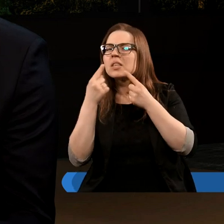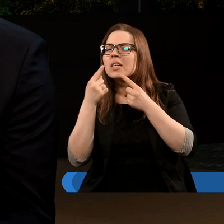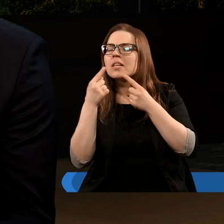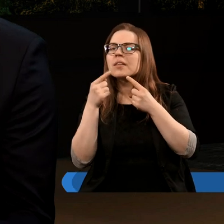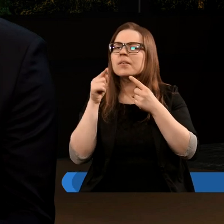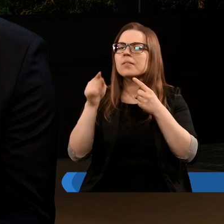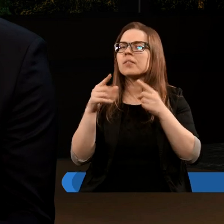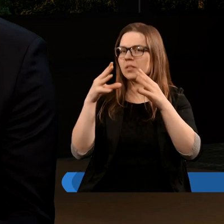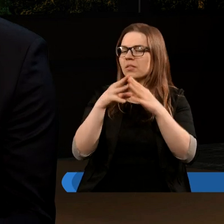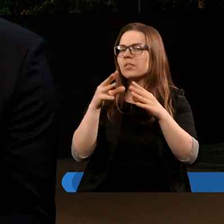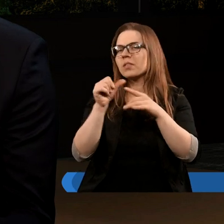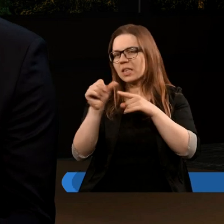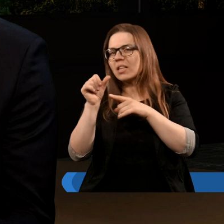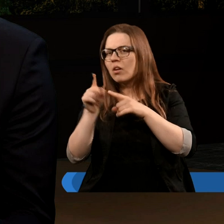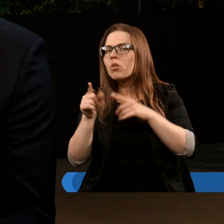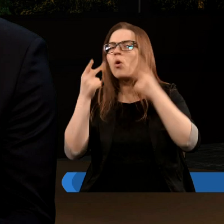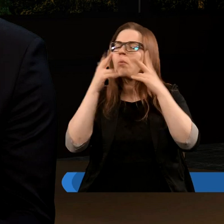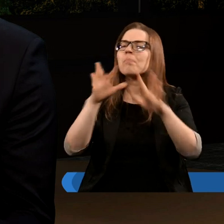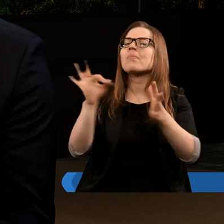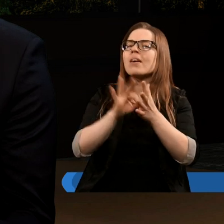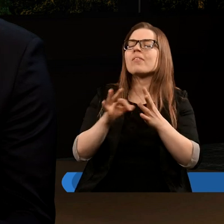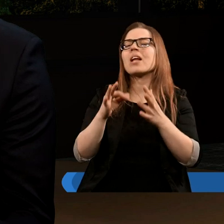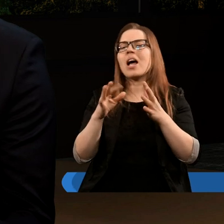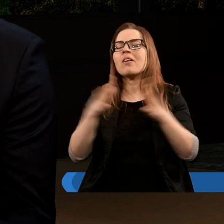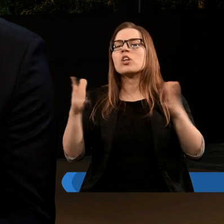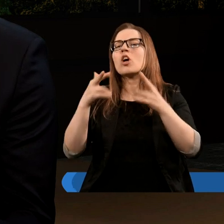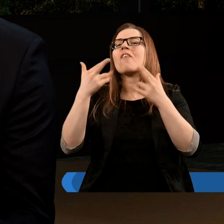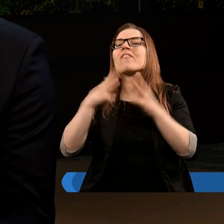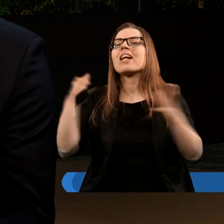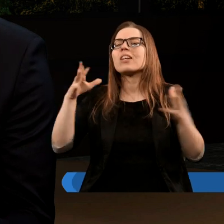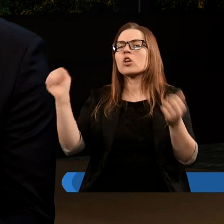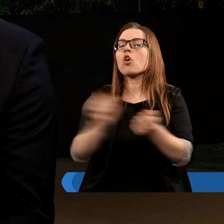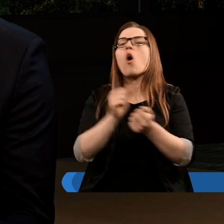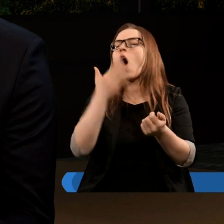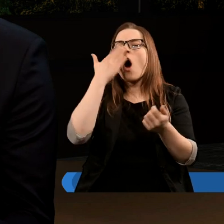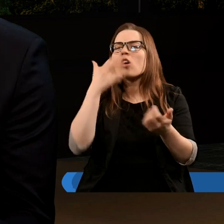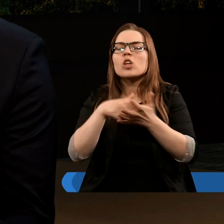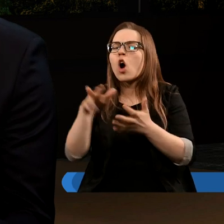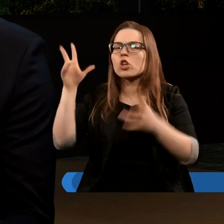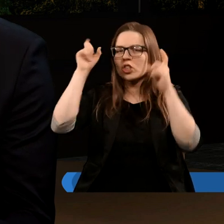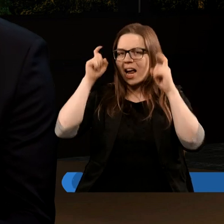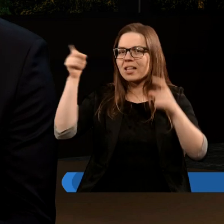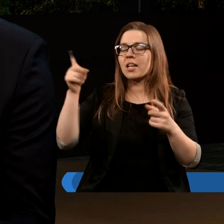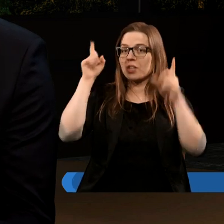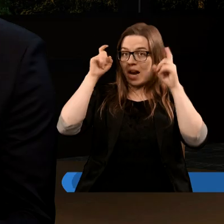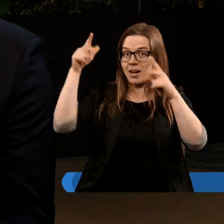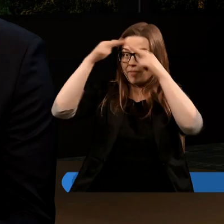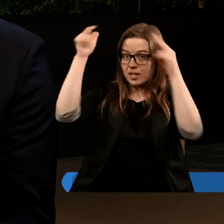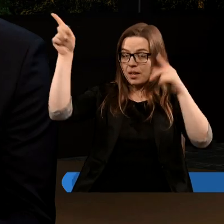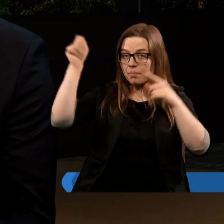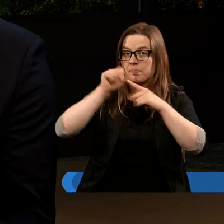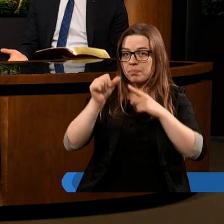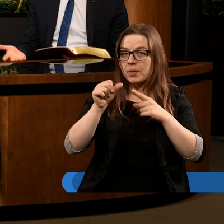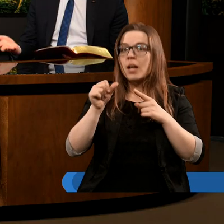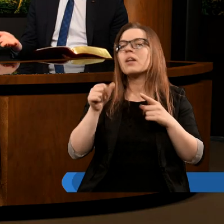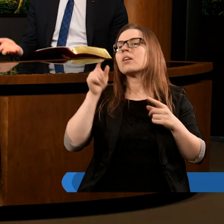dwunastym rozdziale dziesięć i jedenastym ukazują też sedno wielkiego boju. O co tak naprawdę chodzi szatanowi? Szatan będąc w niebie, tak